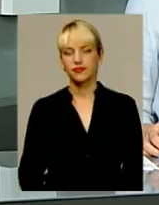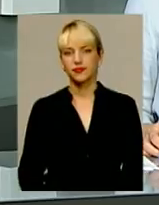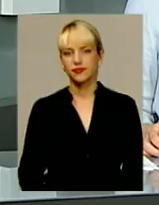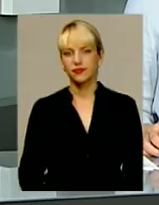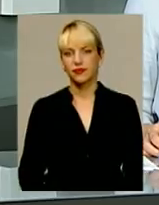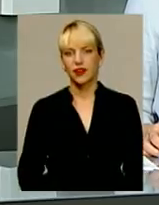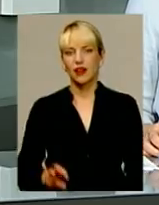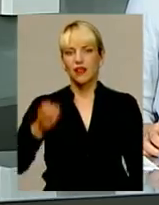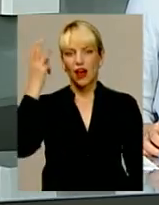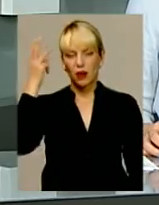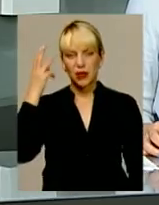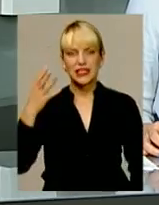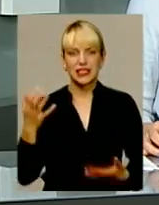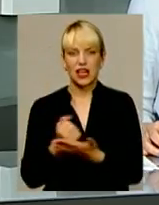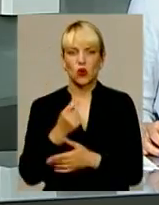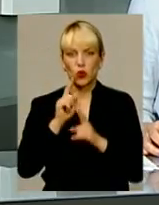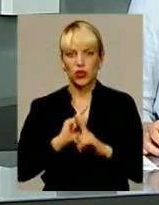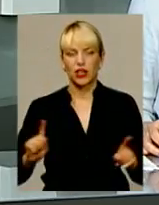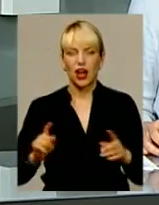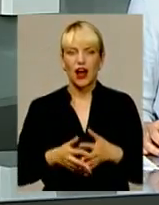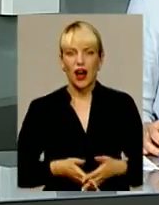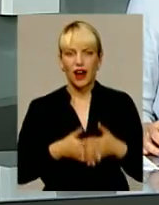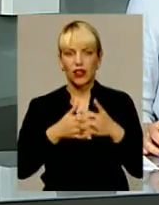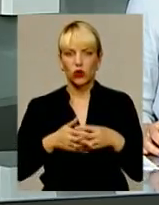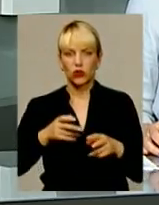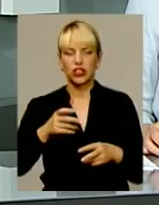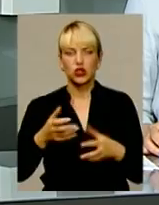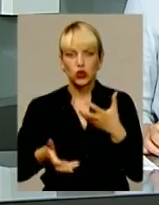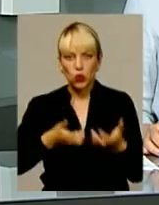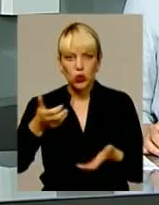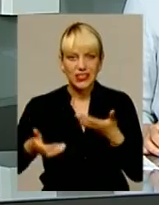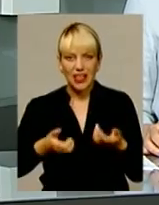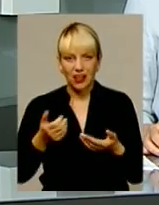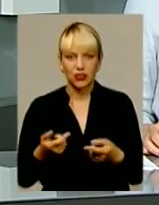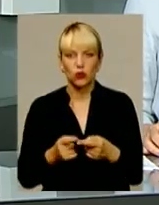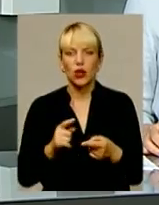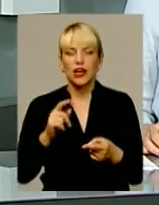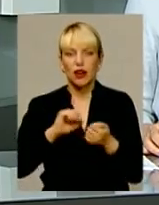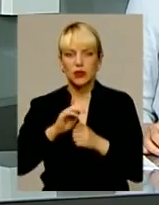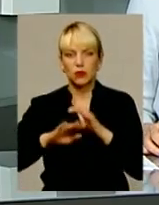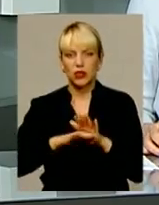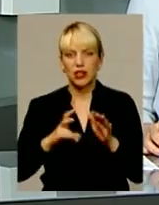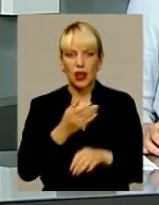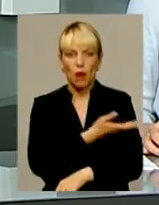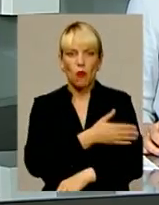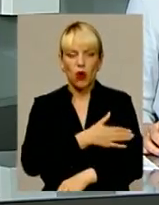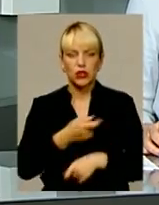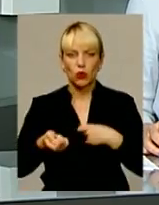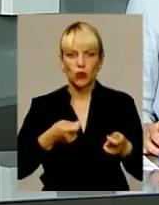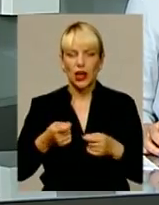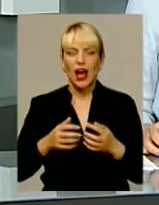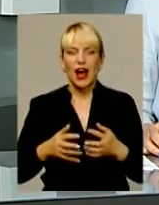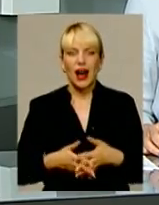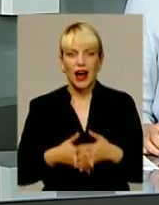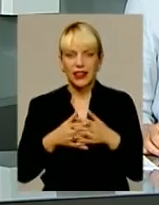На Хмельниччині знайшли унікальну археологічну знахідку. У Кам'янці-Подільському на польському ринку археологи